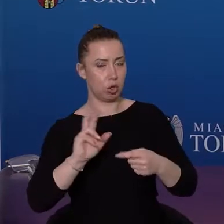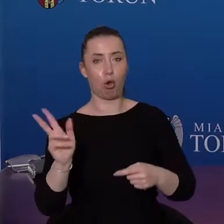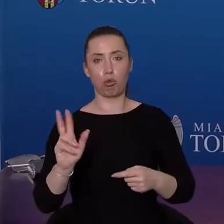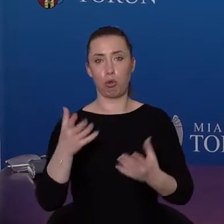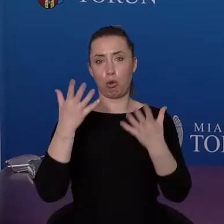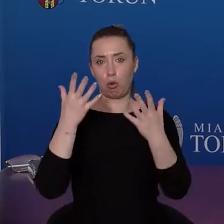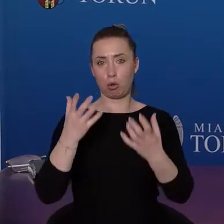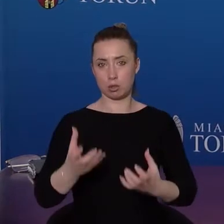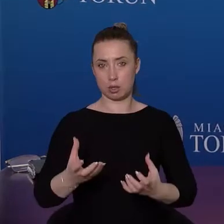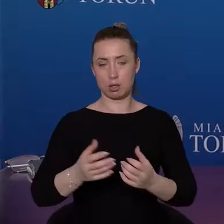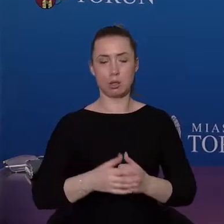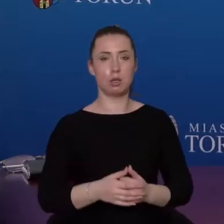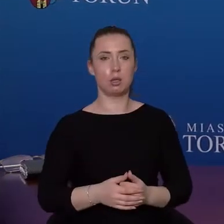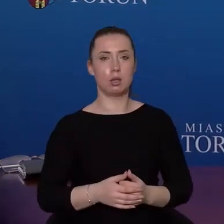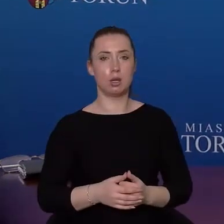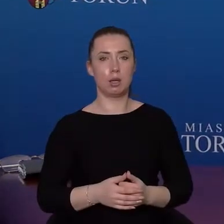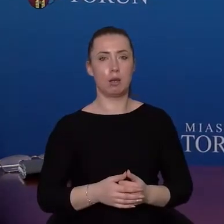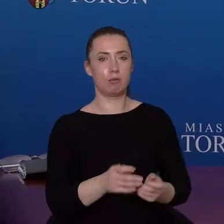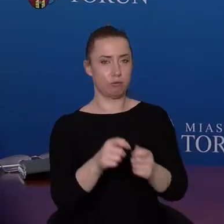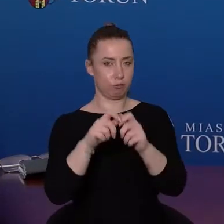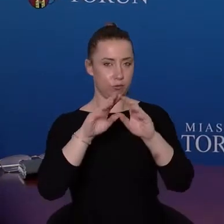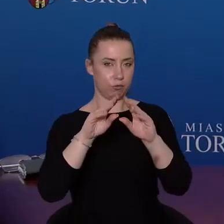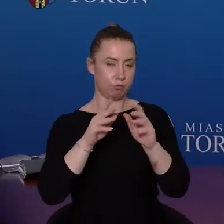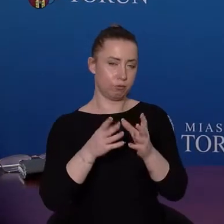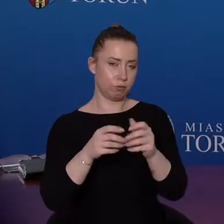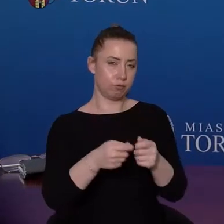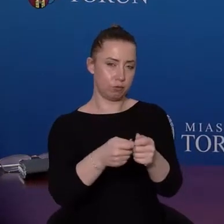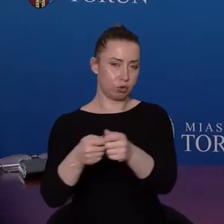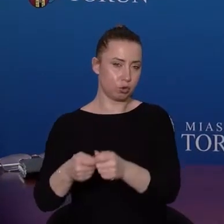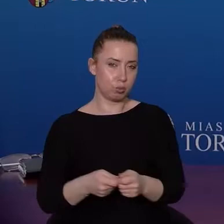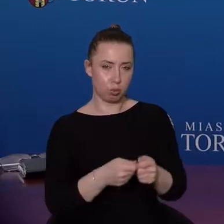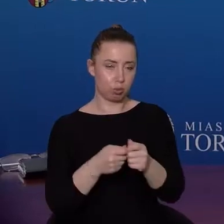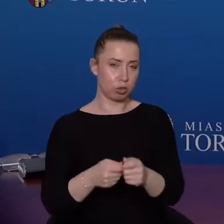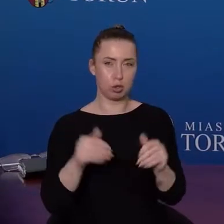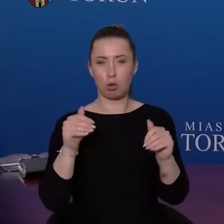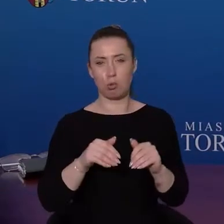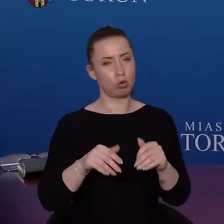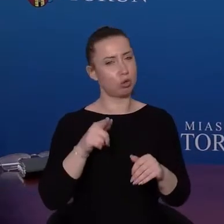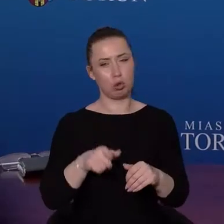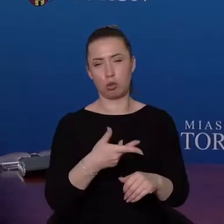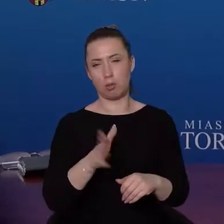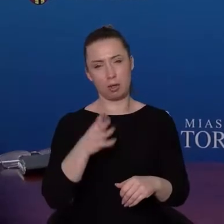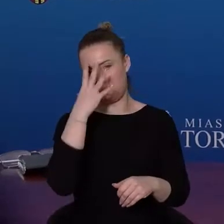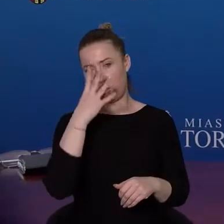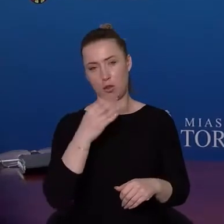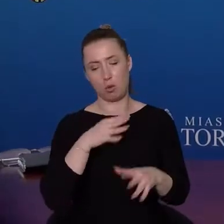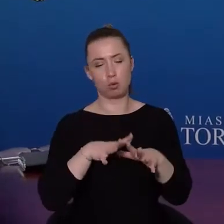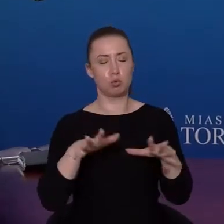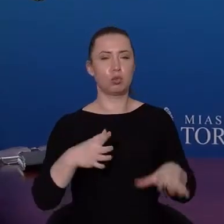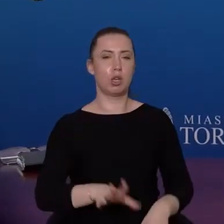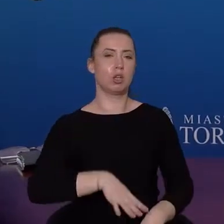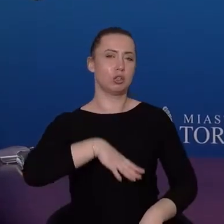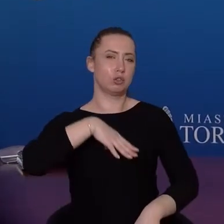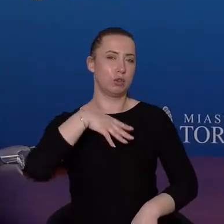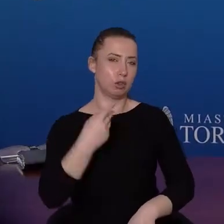które chciałyby skorzystać z takiego wspólnego miejskiego, może nie świętowania, bo tutaj trudno mówić o świętowaniu w